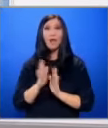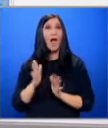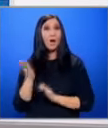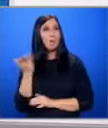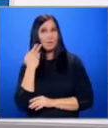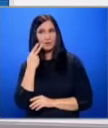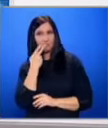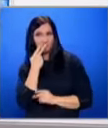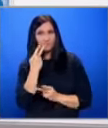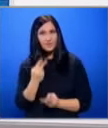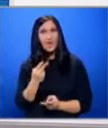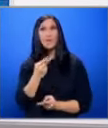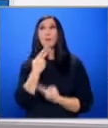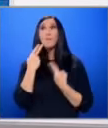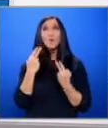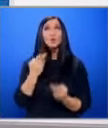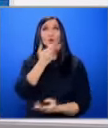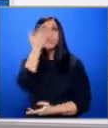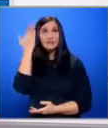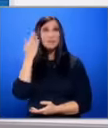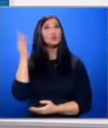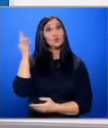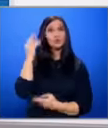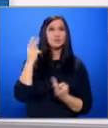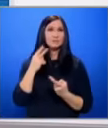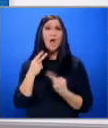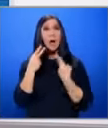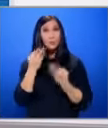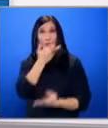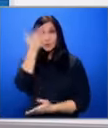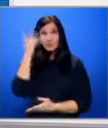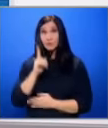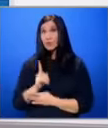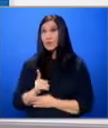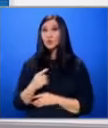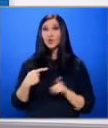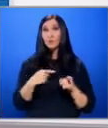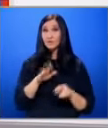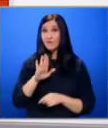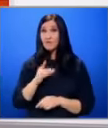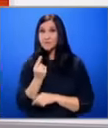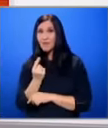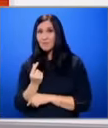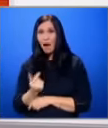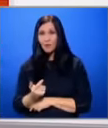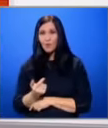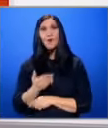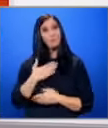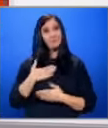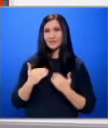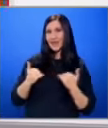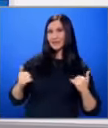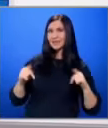проследена прогнозата за времето. И чути. И чути, разбира А прогноза за времето можете да проследите вие след малко. Ние се